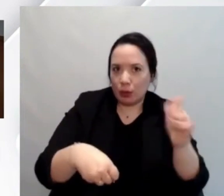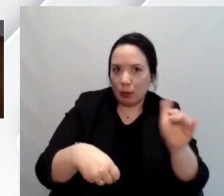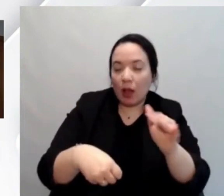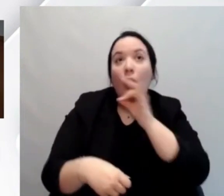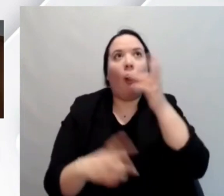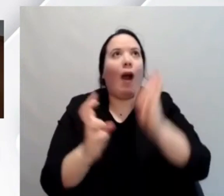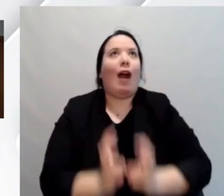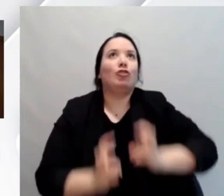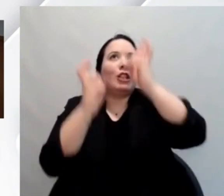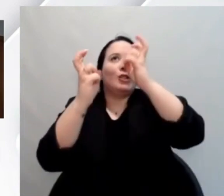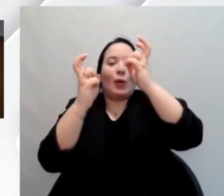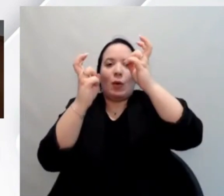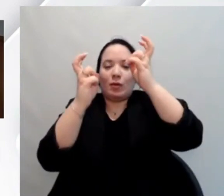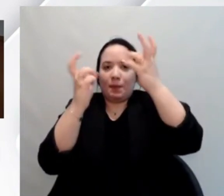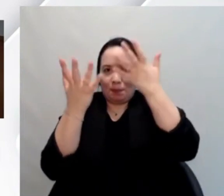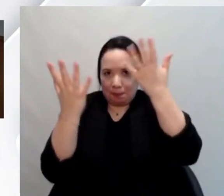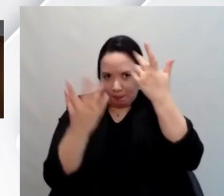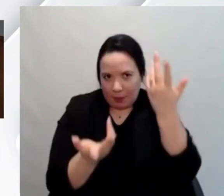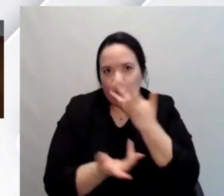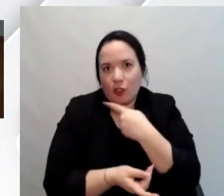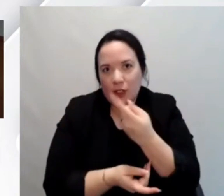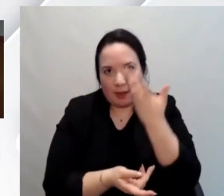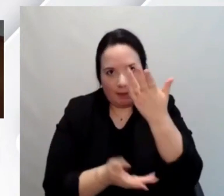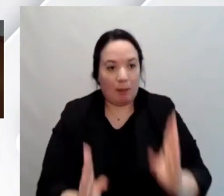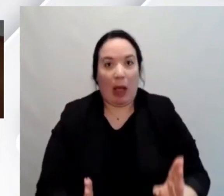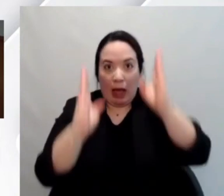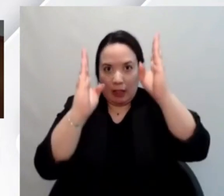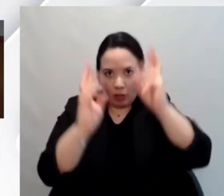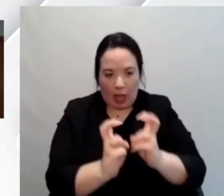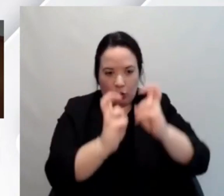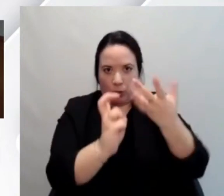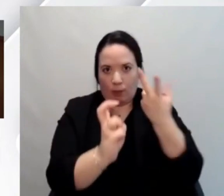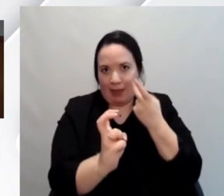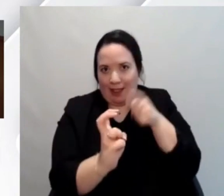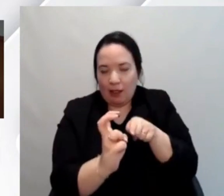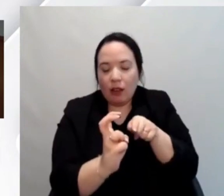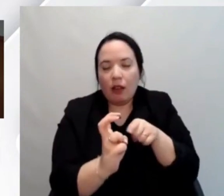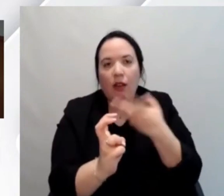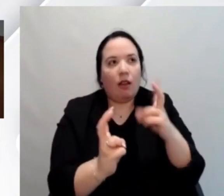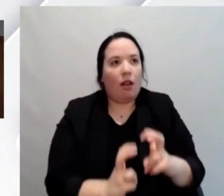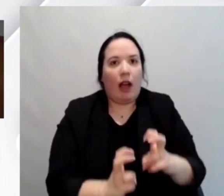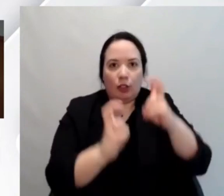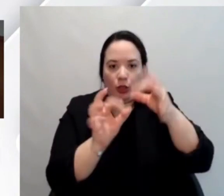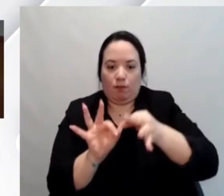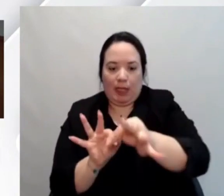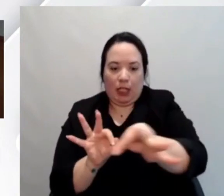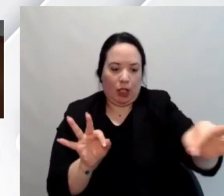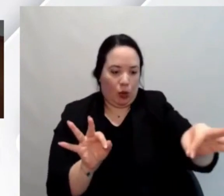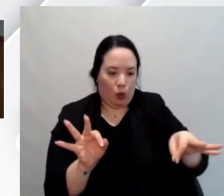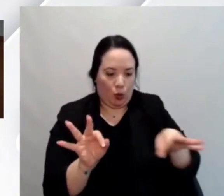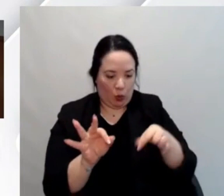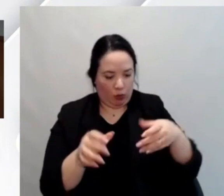voglio dire quando si mettono gli ascensori negli stabili e si fanno ascensori a misura giusta